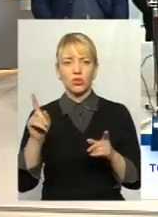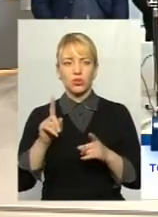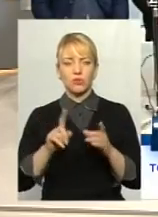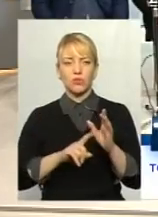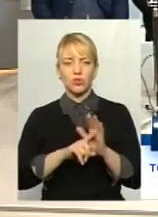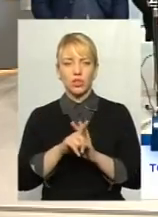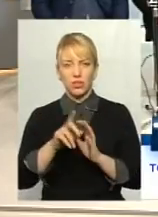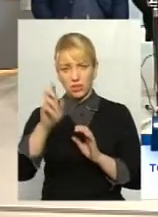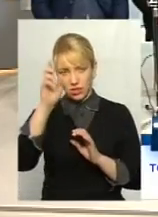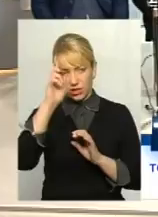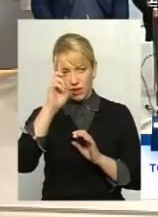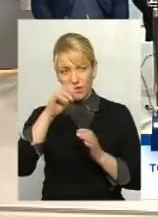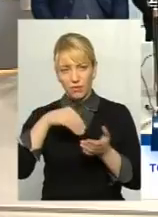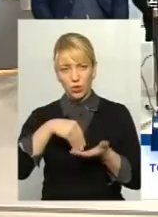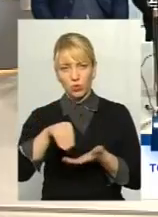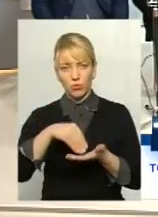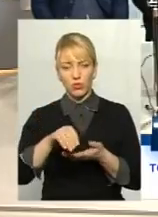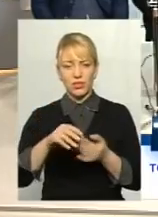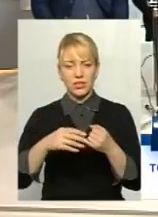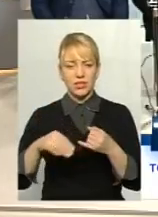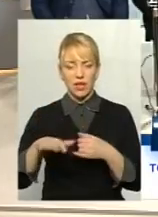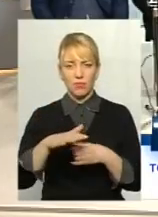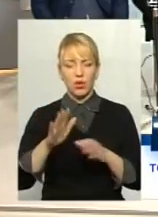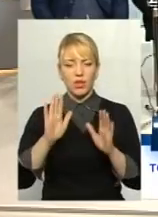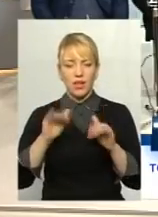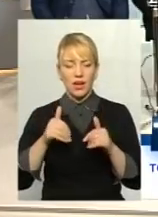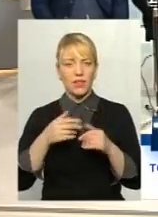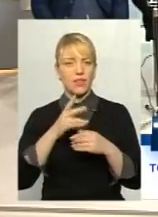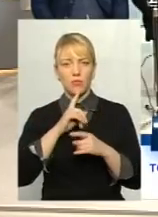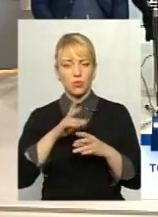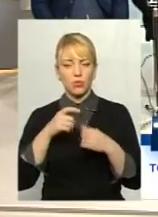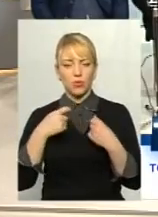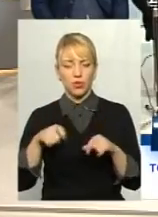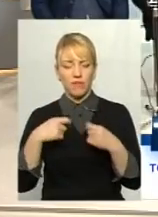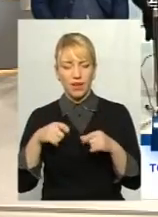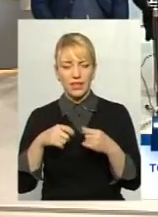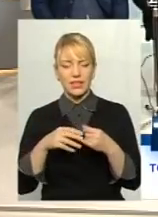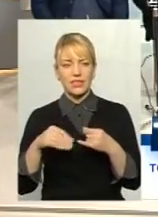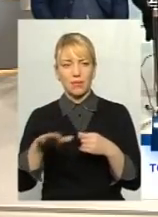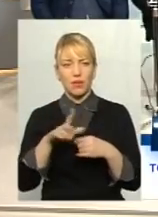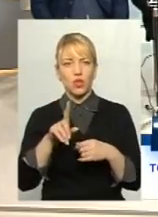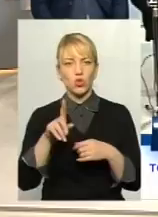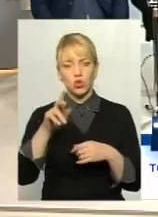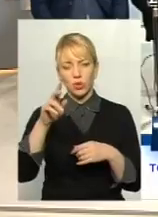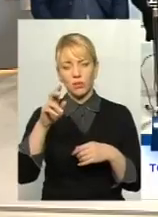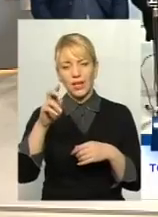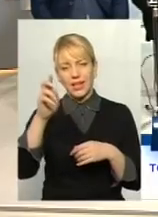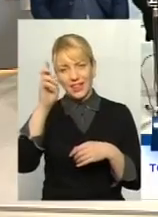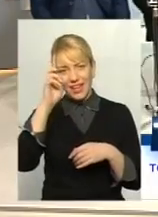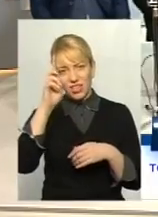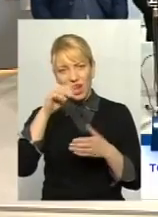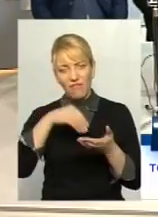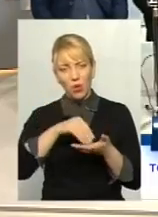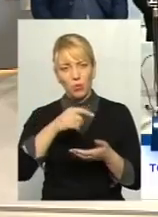держава викуповлювала землю? Ладно, не буде продаватись так земля, але щоб почати викуповлювала, на сьогоднішній день